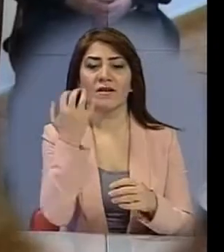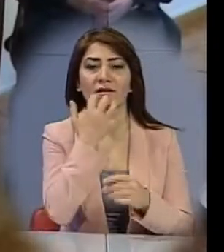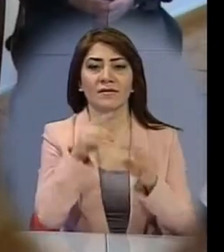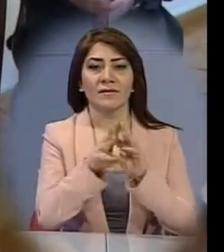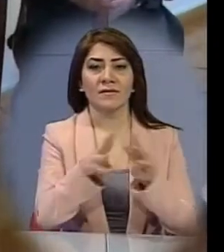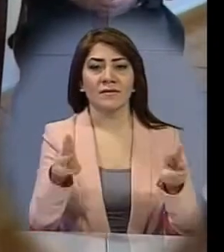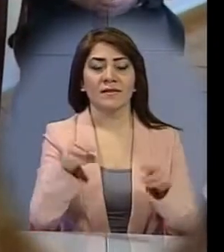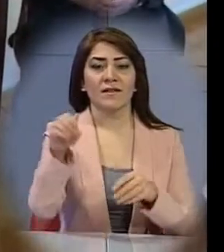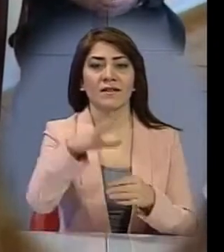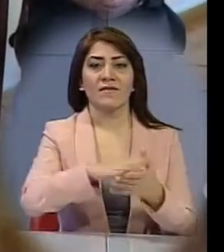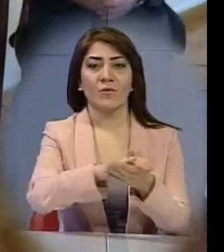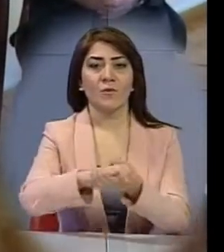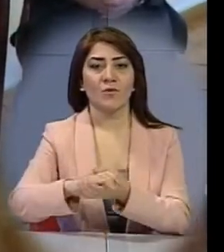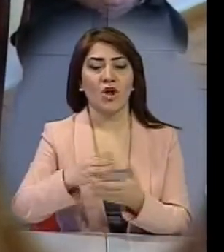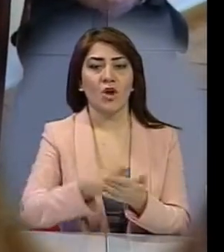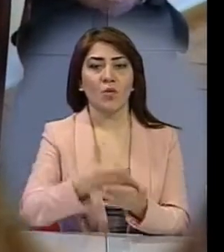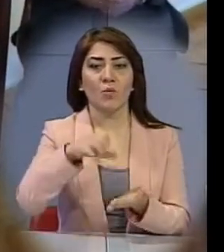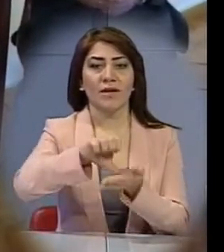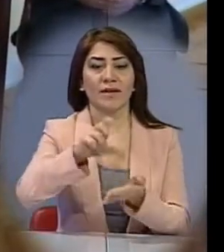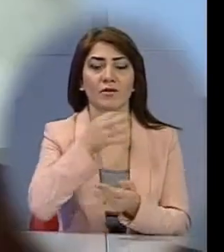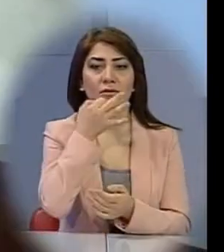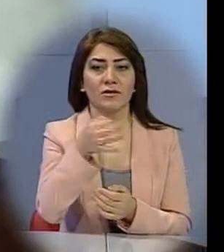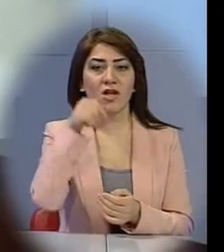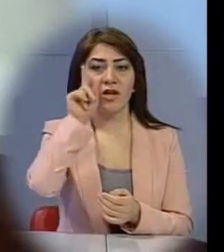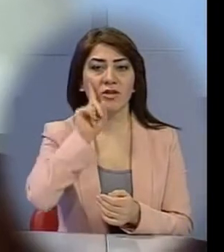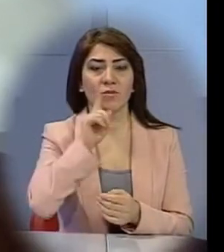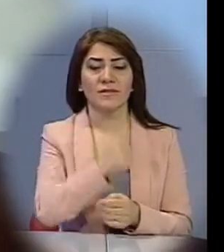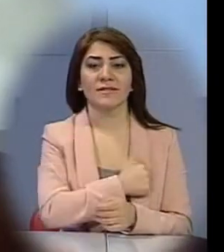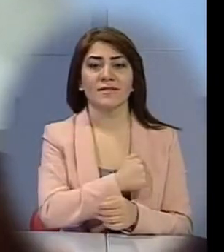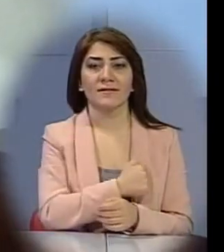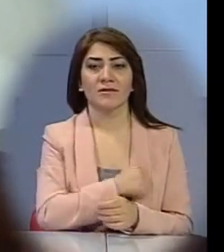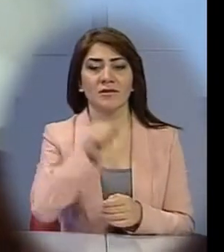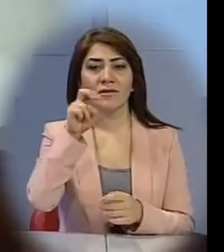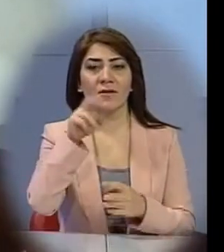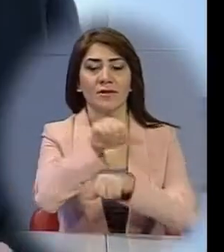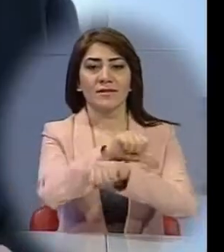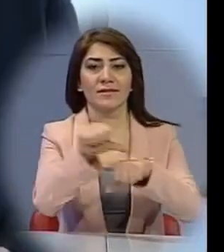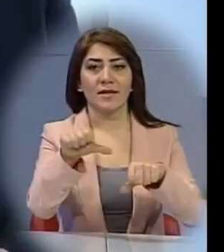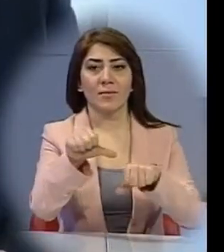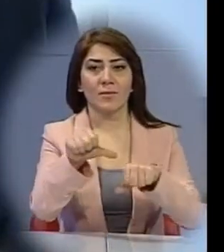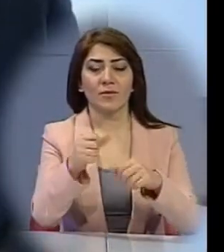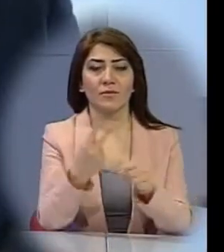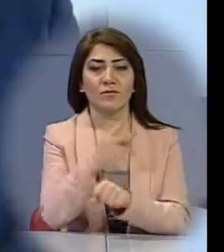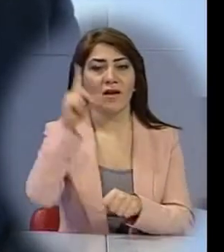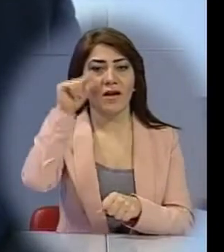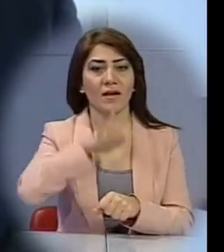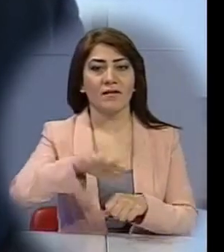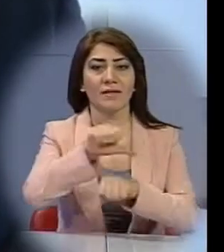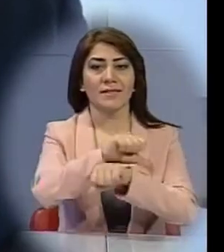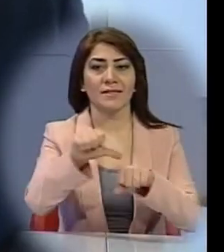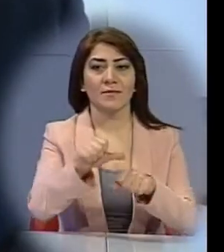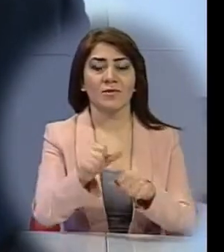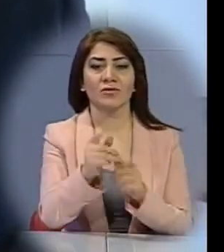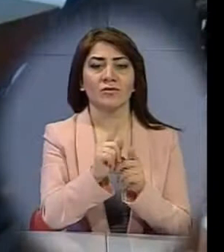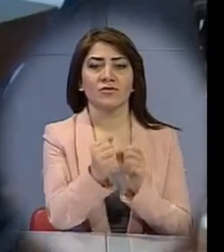եվրամյության հատուկ ներկացուց չի ու շադրությունը հերավիրել է ադրբեջանի զինուժի կողմից արցախի հետ շպման գծում և Հայաստանի հետ սահմանին